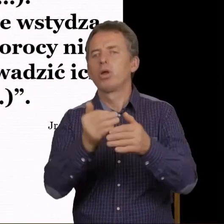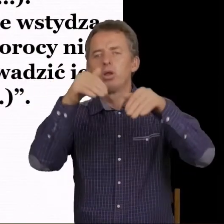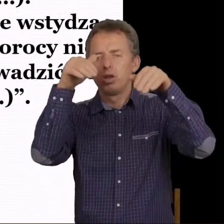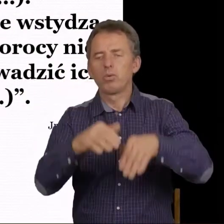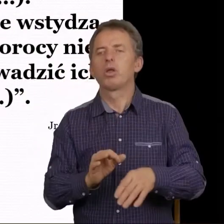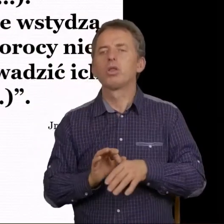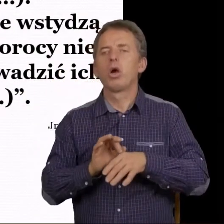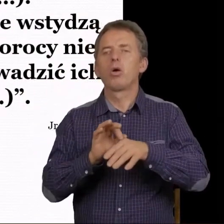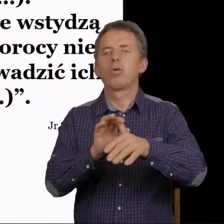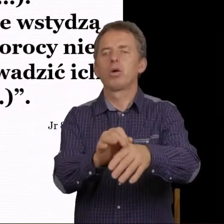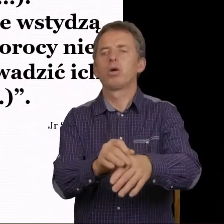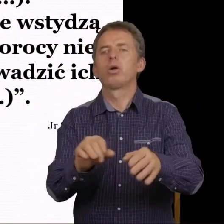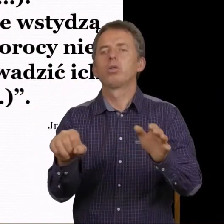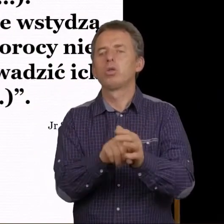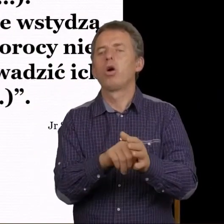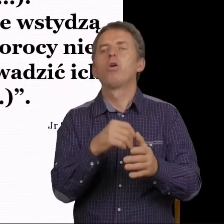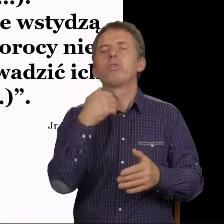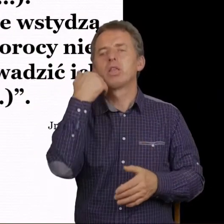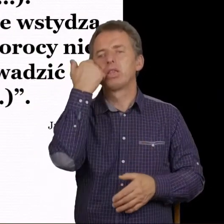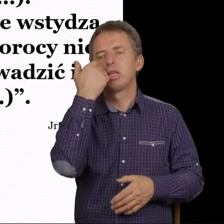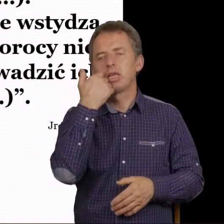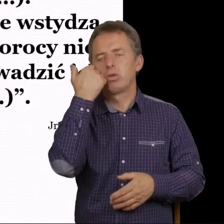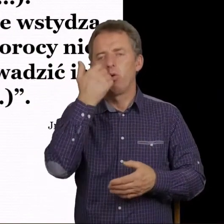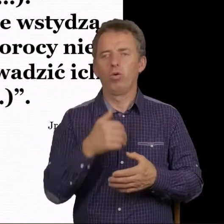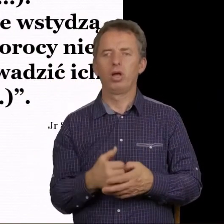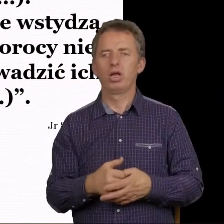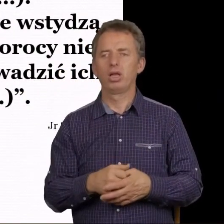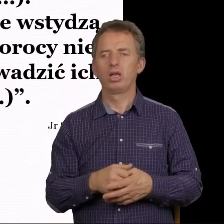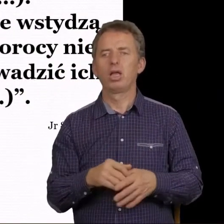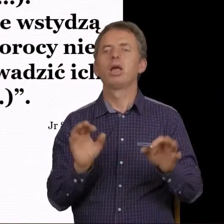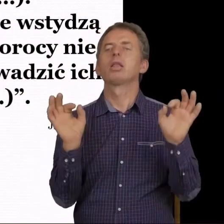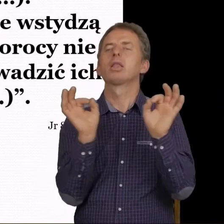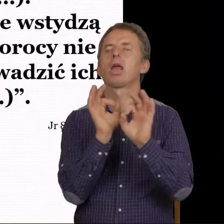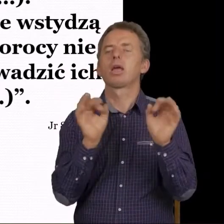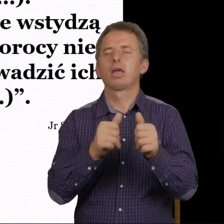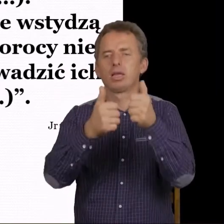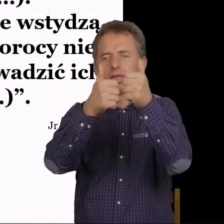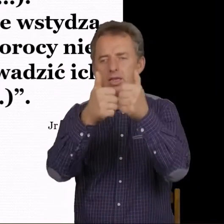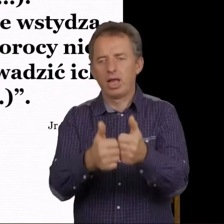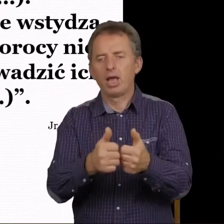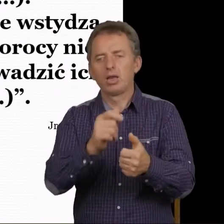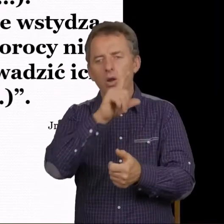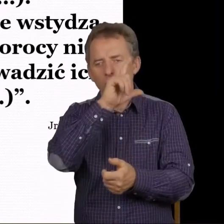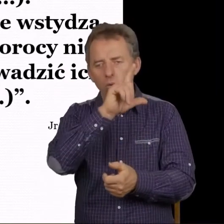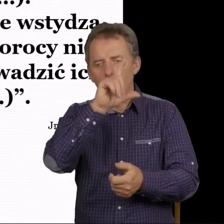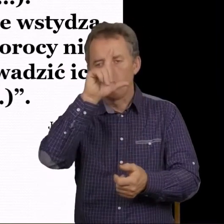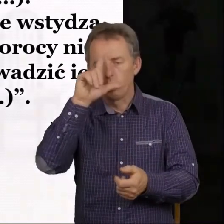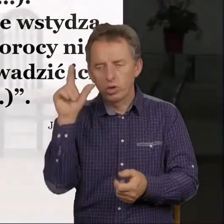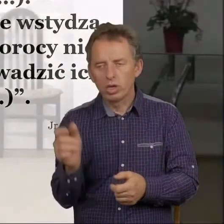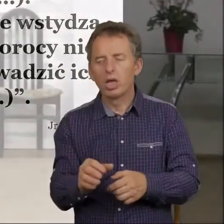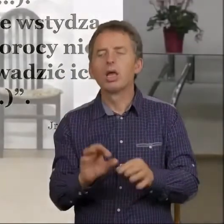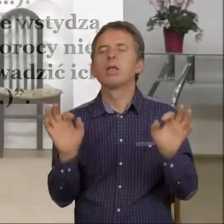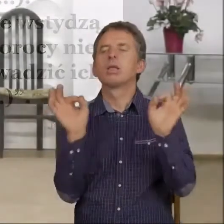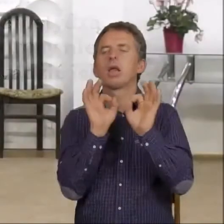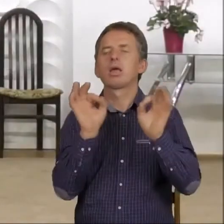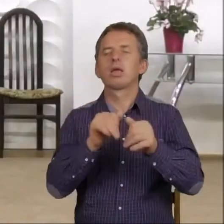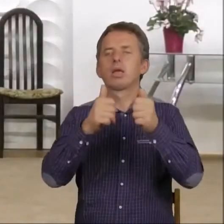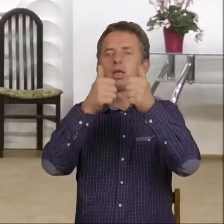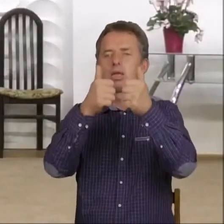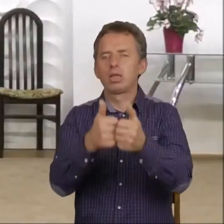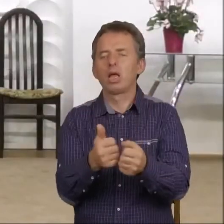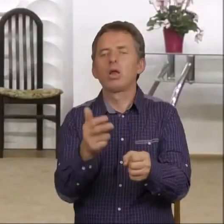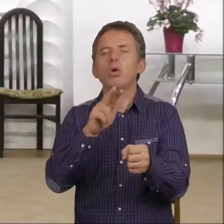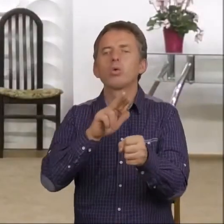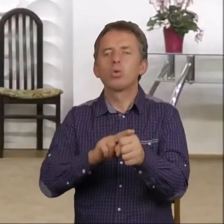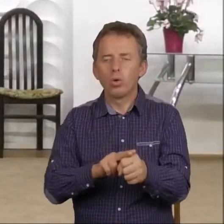doprowadzić ich do wstydu. Tragiczny stan ludzi. Tragiczny stan, którzy